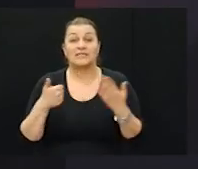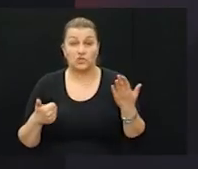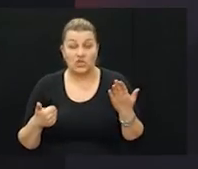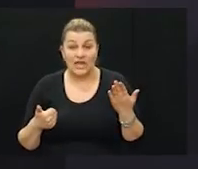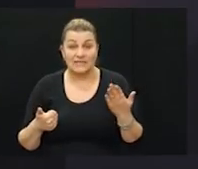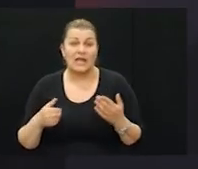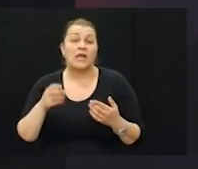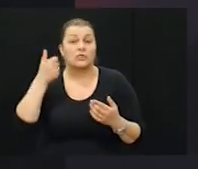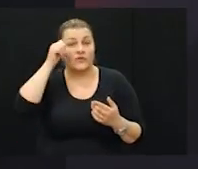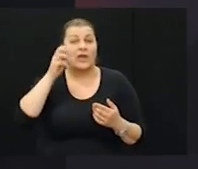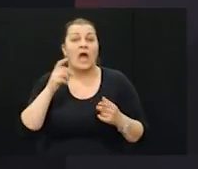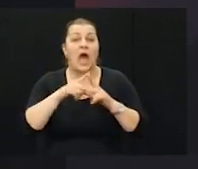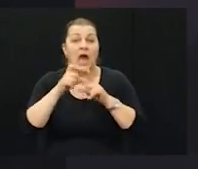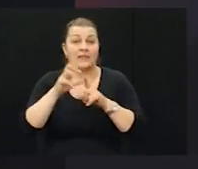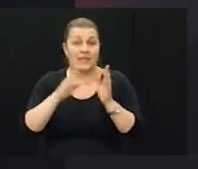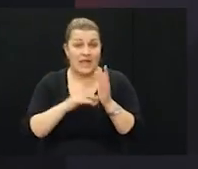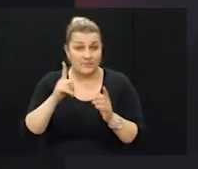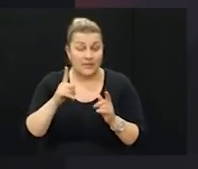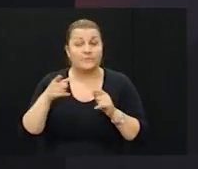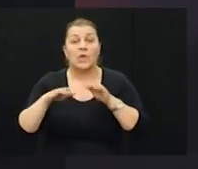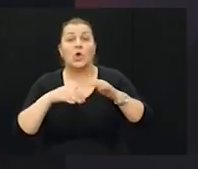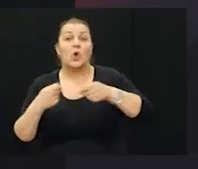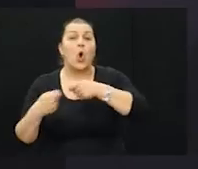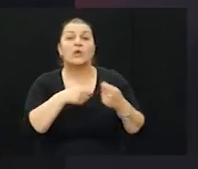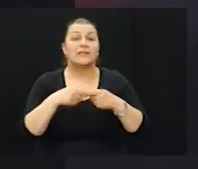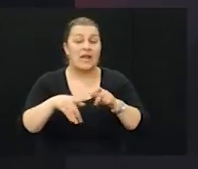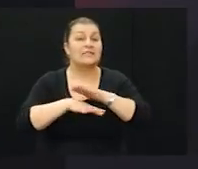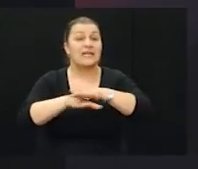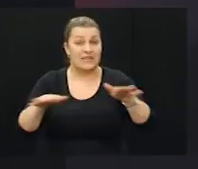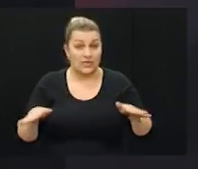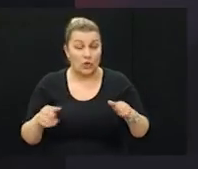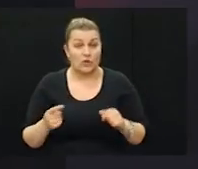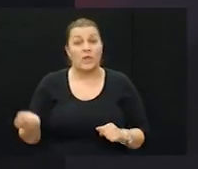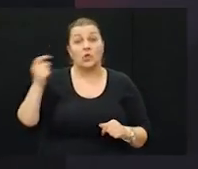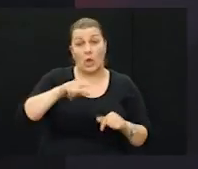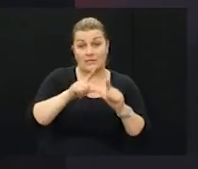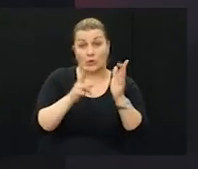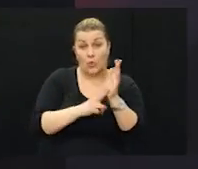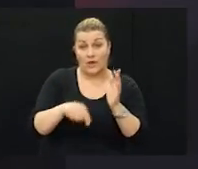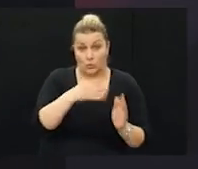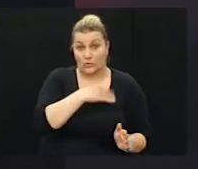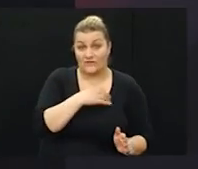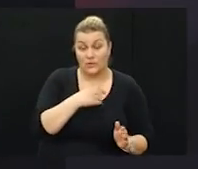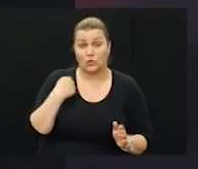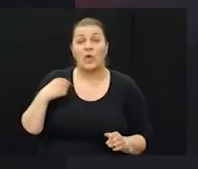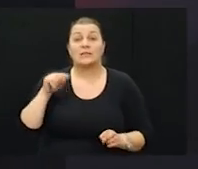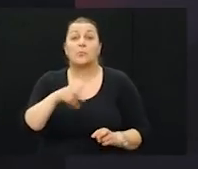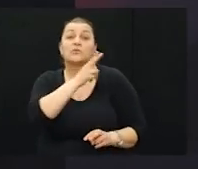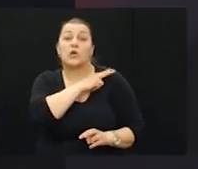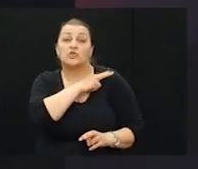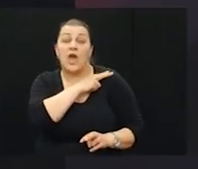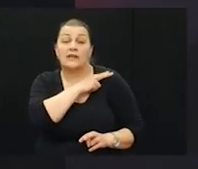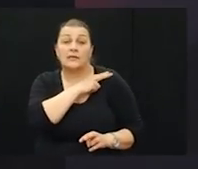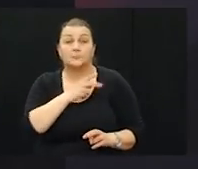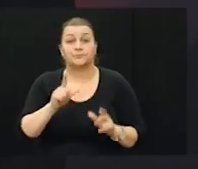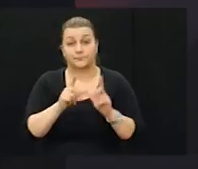generala Rahima Ademija za koordinaciju s teritorijem. Dolaskom snaga UN-a u Hrvatsku ja sam postao časnik za odnose